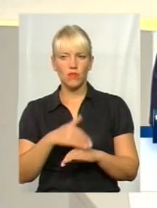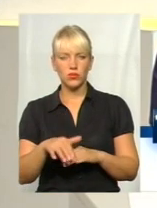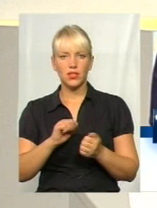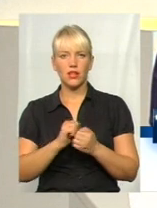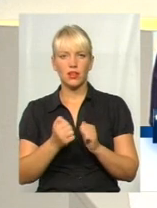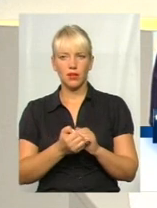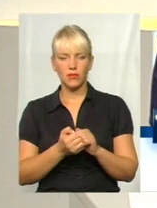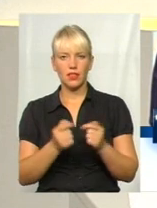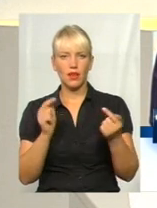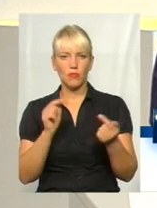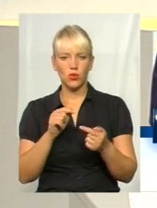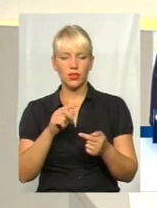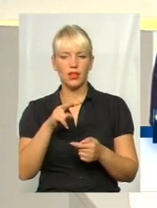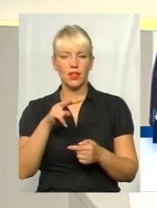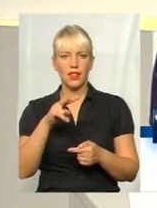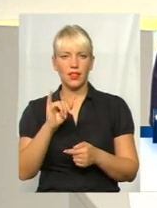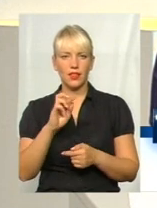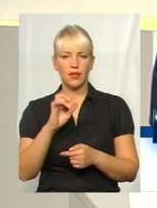Зависною карман. Так.